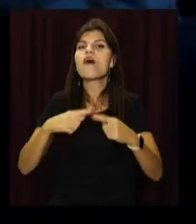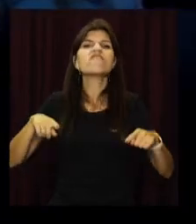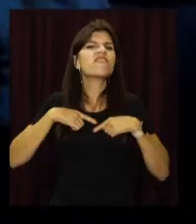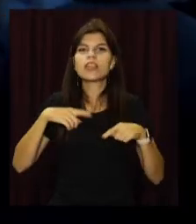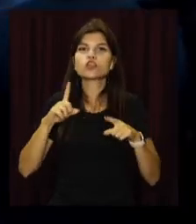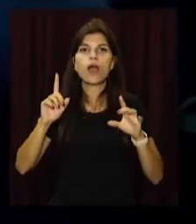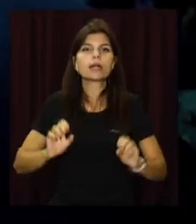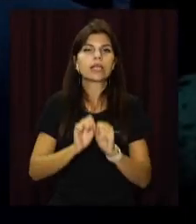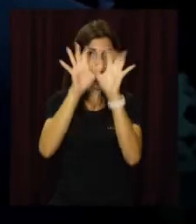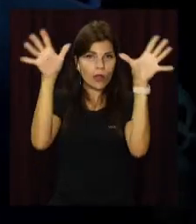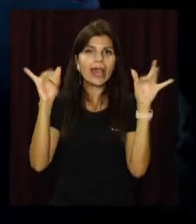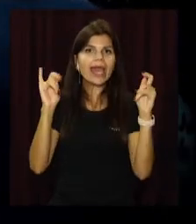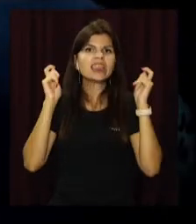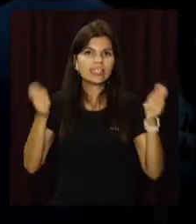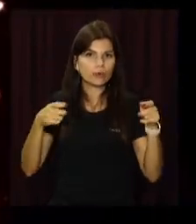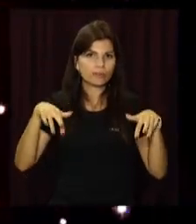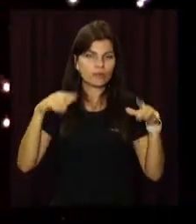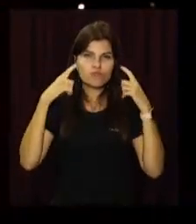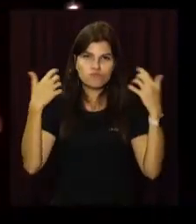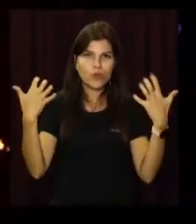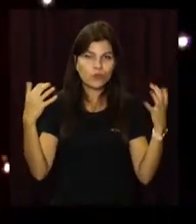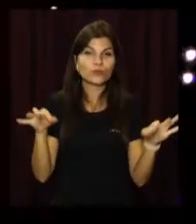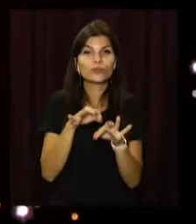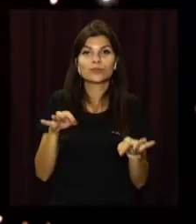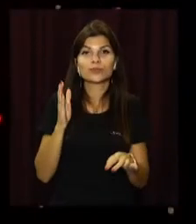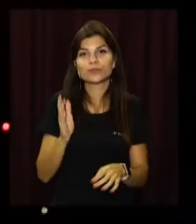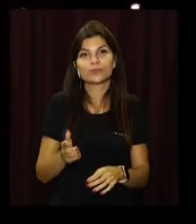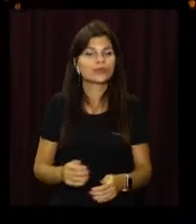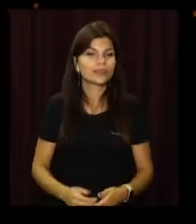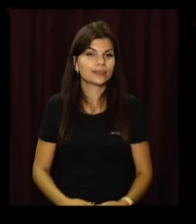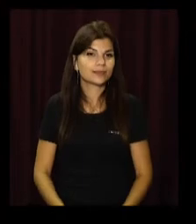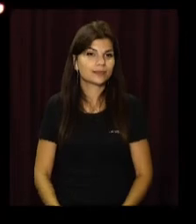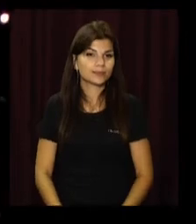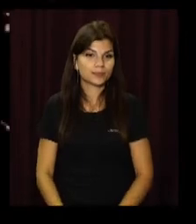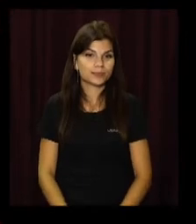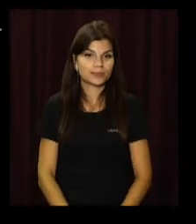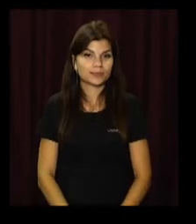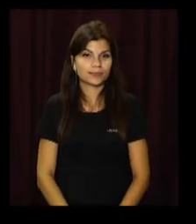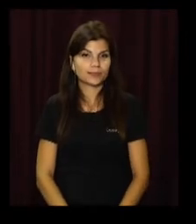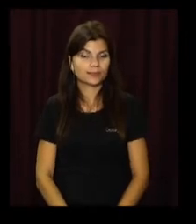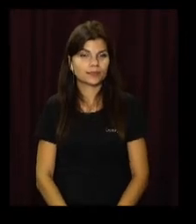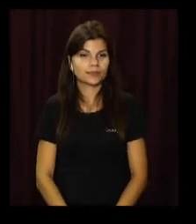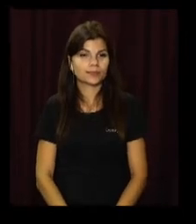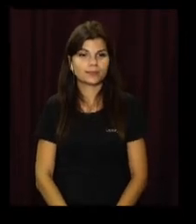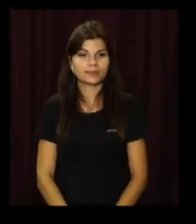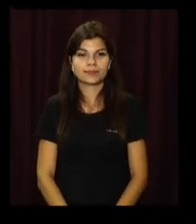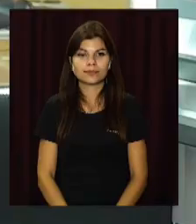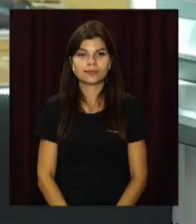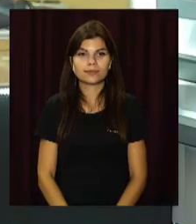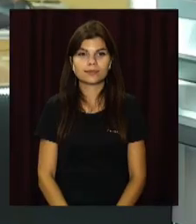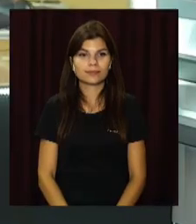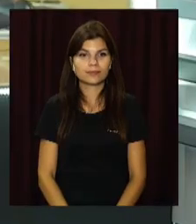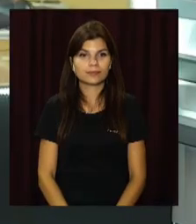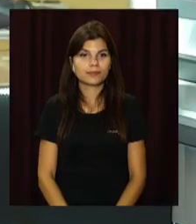стануть салют та дискотека. Анастасія Васильєва, Ірада Акімова, Роман Харченко, Максим Алещенко. Опен-Юз. Телеканал «Відкритий».